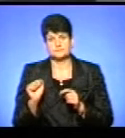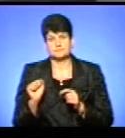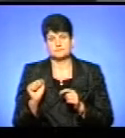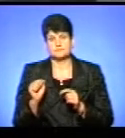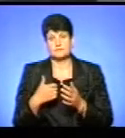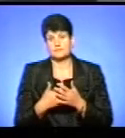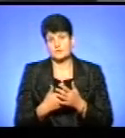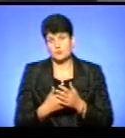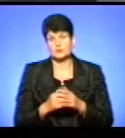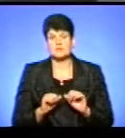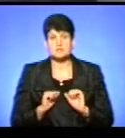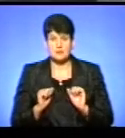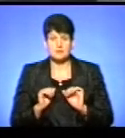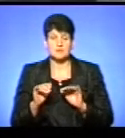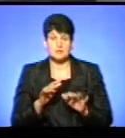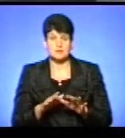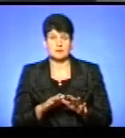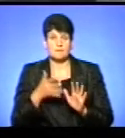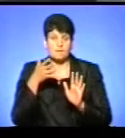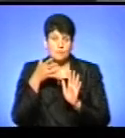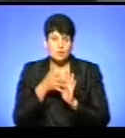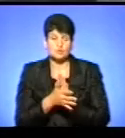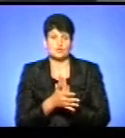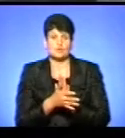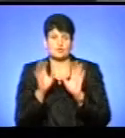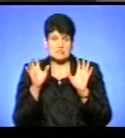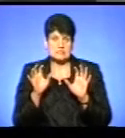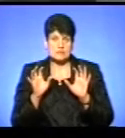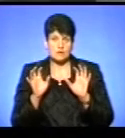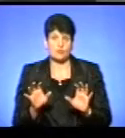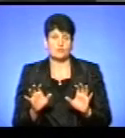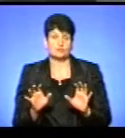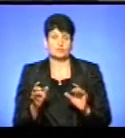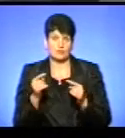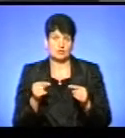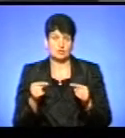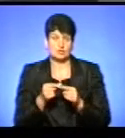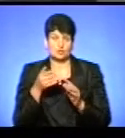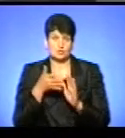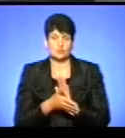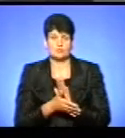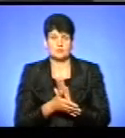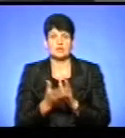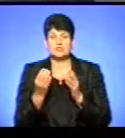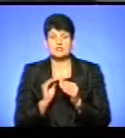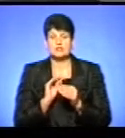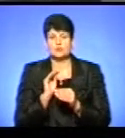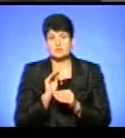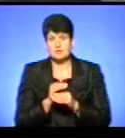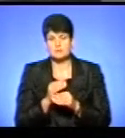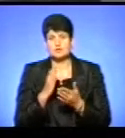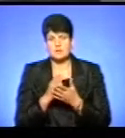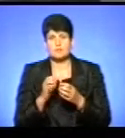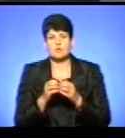Тобто, стараємося діяти максимально прозоро, максимально законно і максимально чітко, зрозуміло. Я ще додам одну річ, що є певні